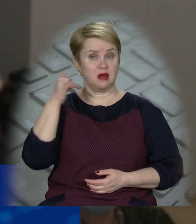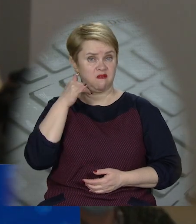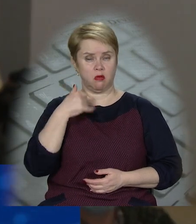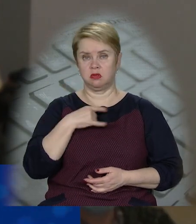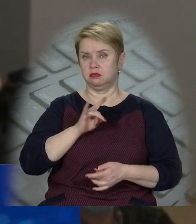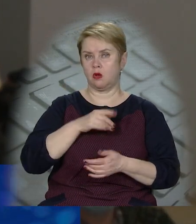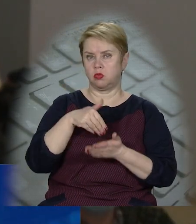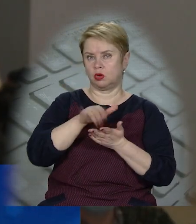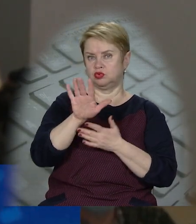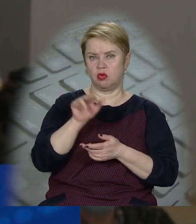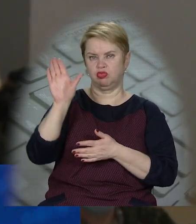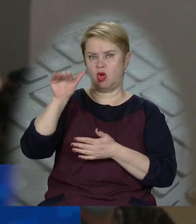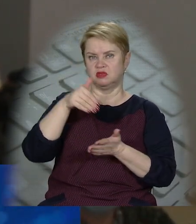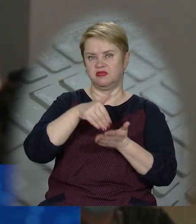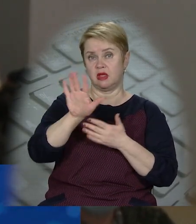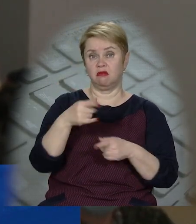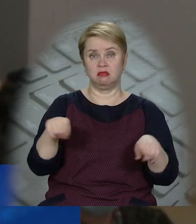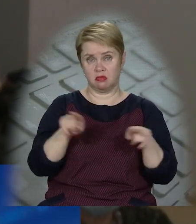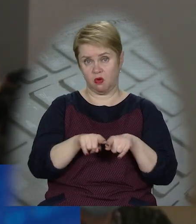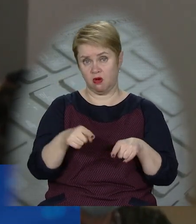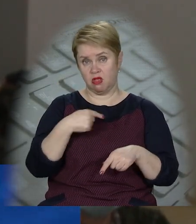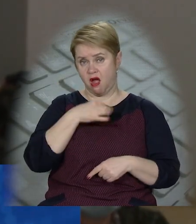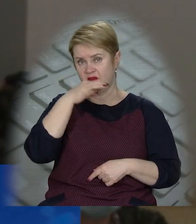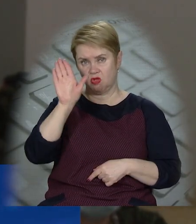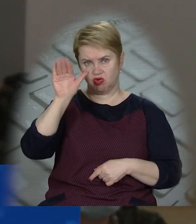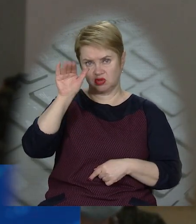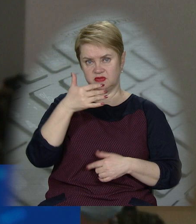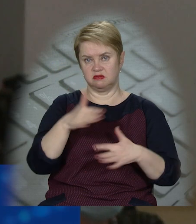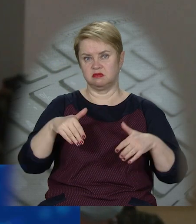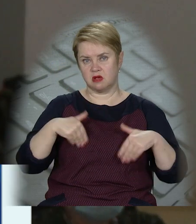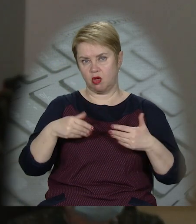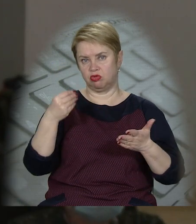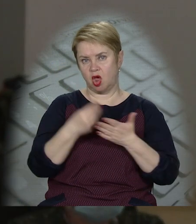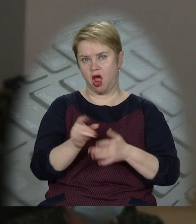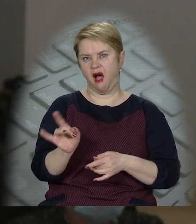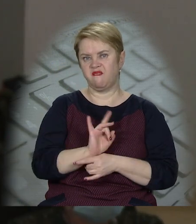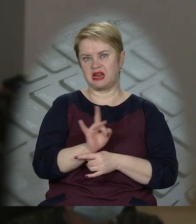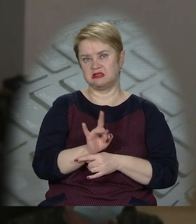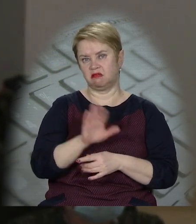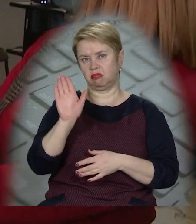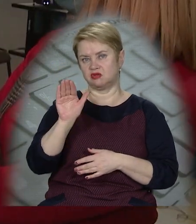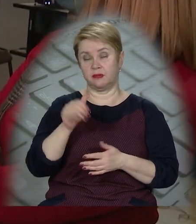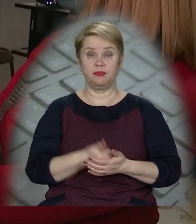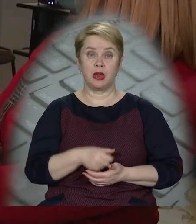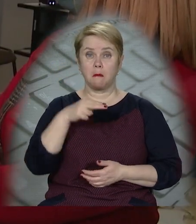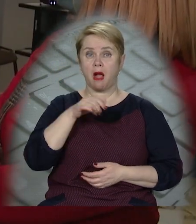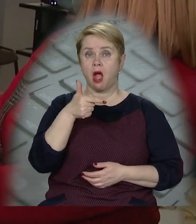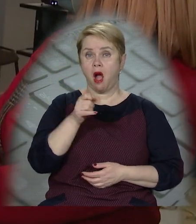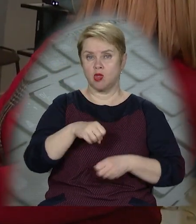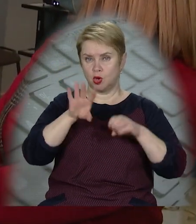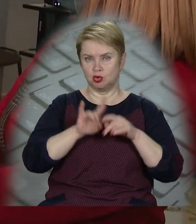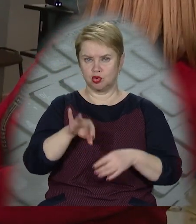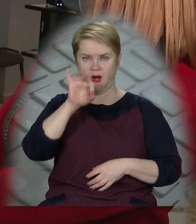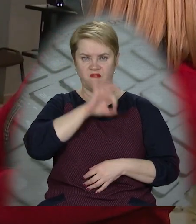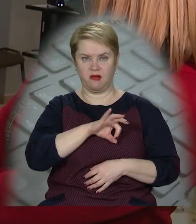свидания. Відключаються. Отаку я фразу їм все время кажу. Здравствуйте, дорогі аферісти. Пані Ганна вирішила,